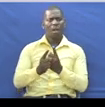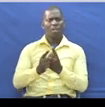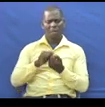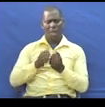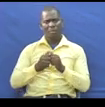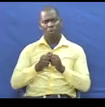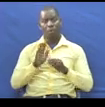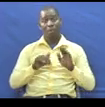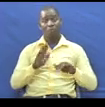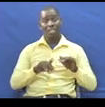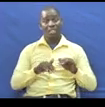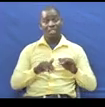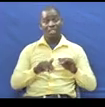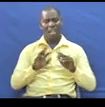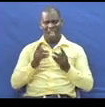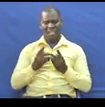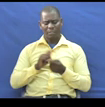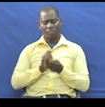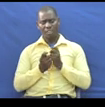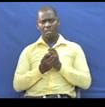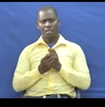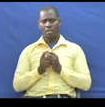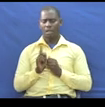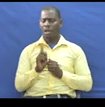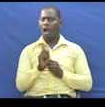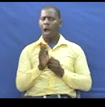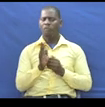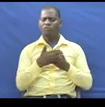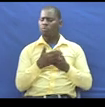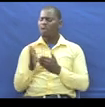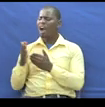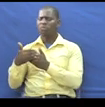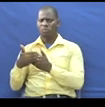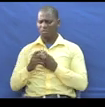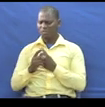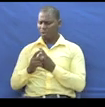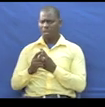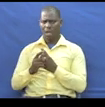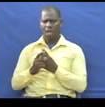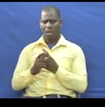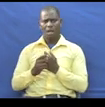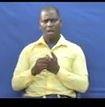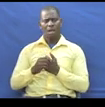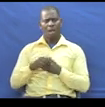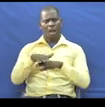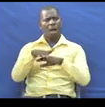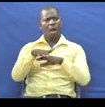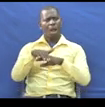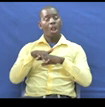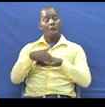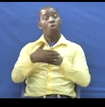Na Lakini Pia Mfasiri Hafungwi Na Miundu Walugachanzi Ile Miundu Walugachanzi Wakatumigina Naiza